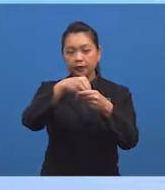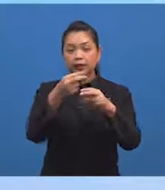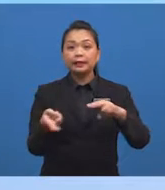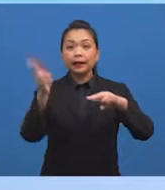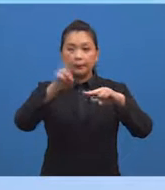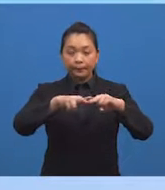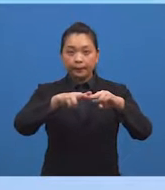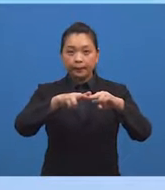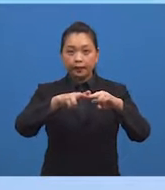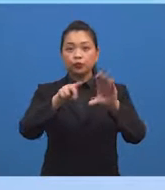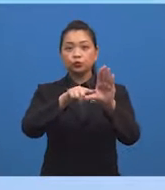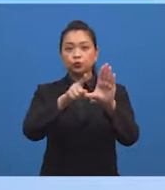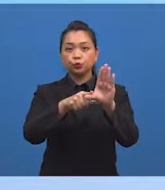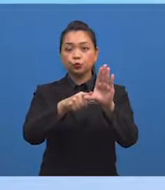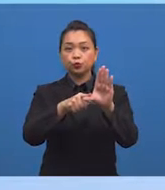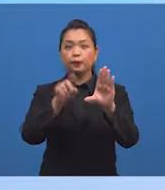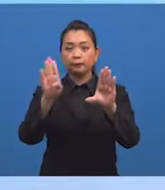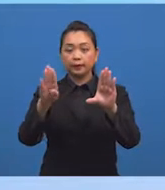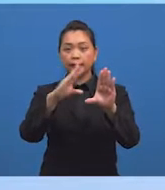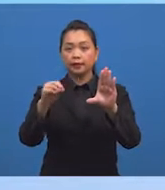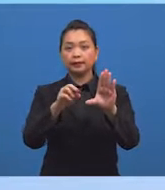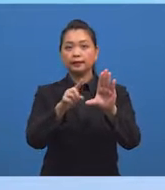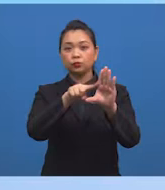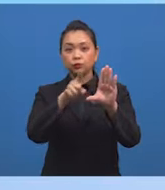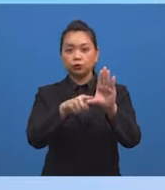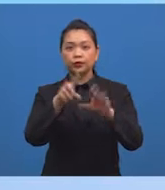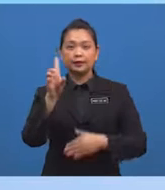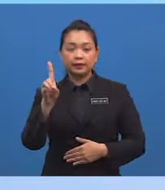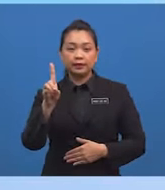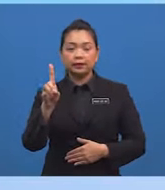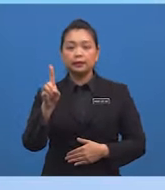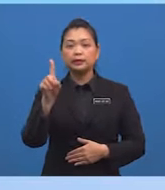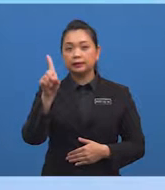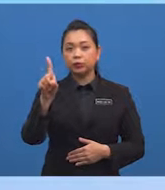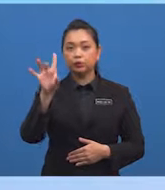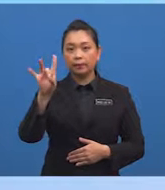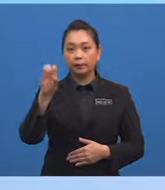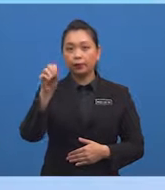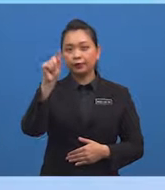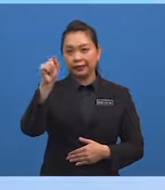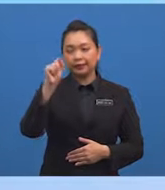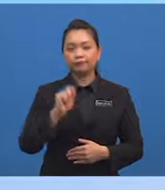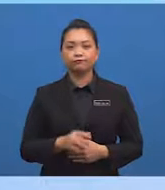tambah sudut B dan sudut D menghasilkan 180 darjah